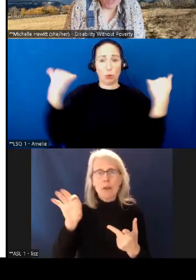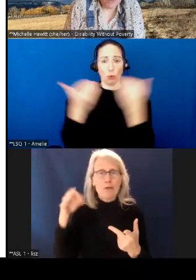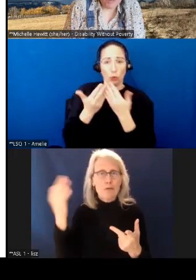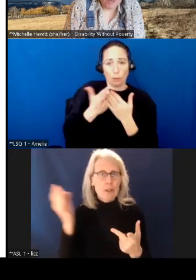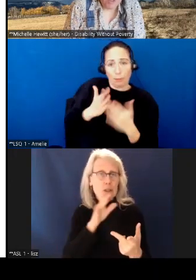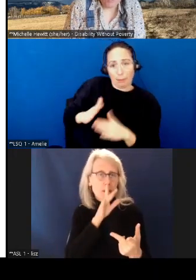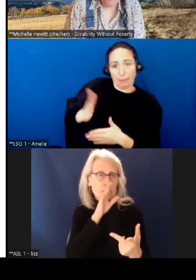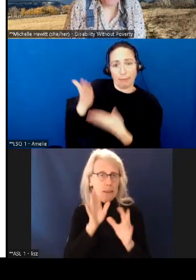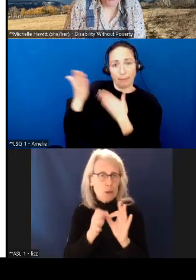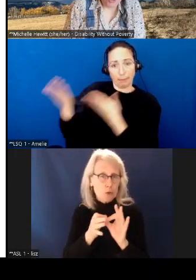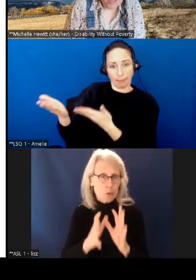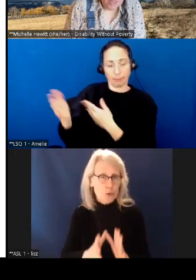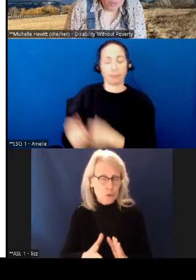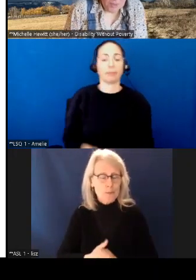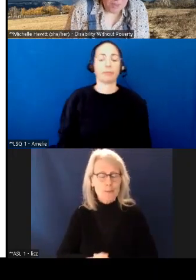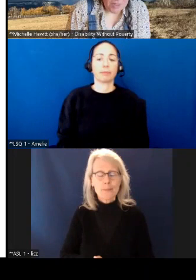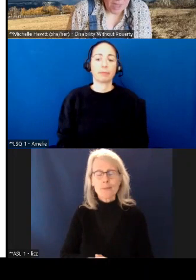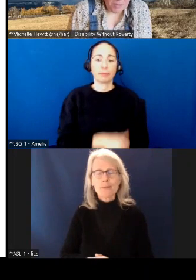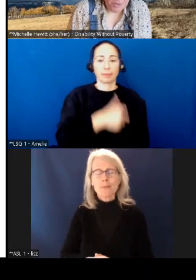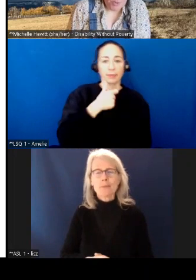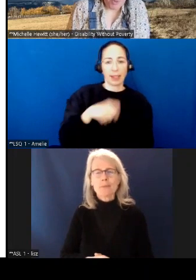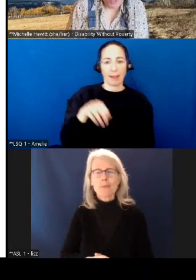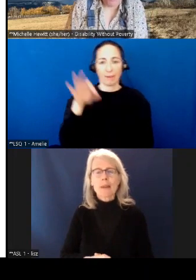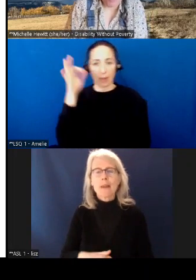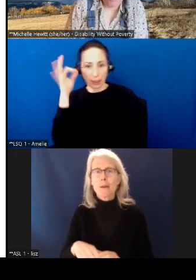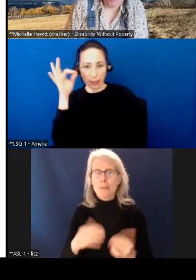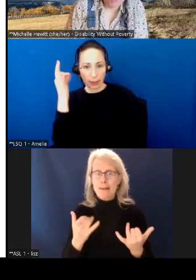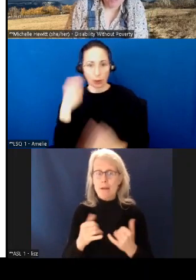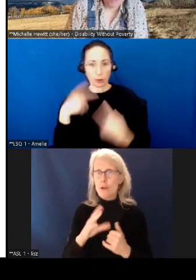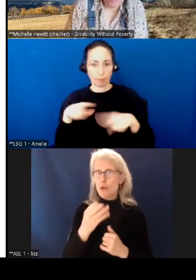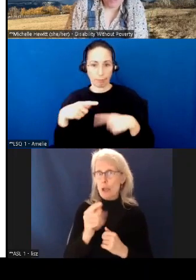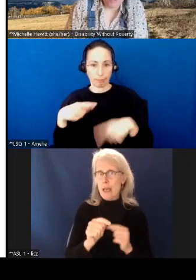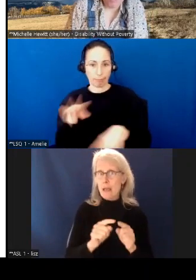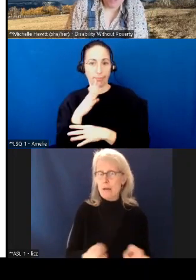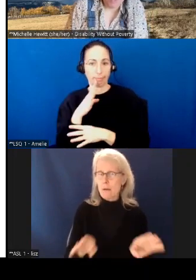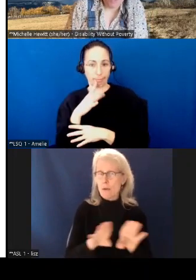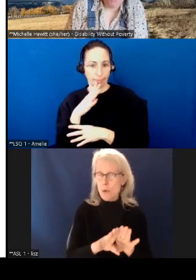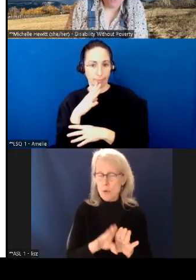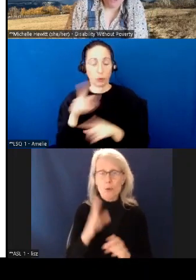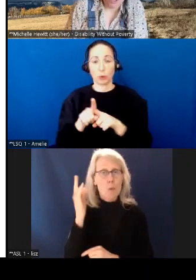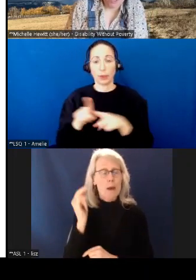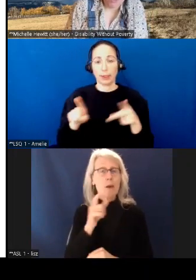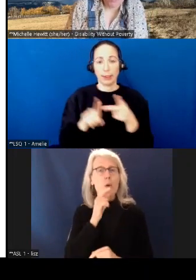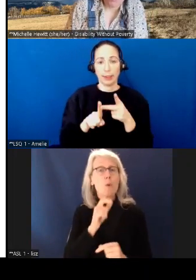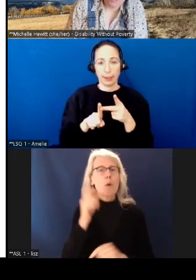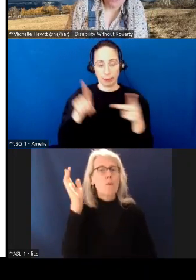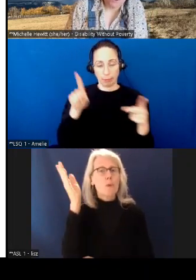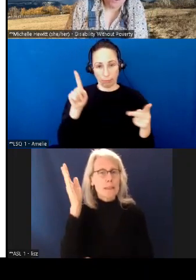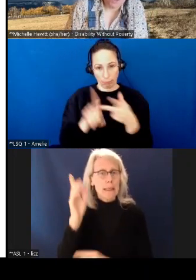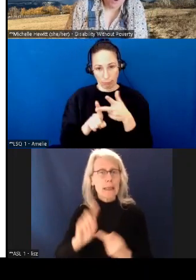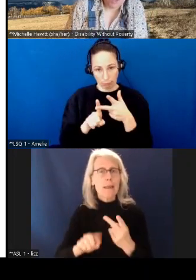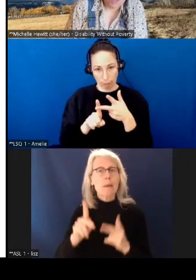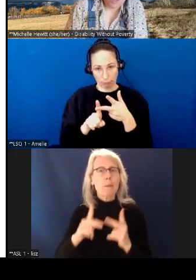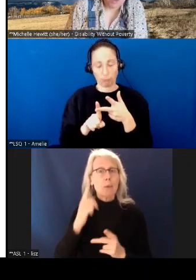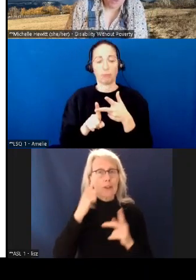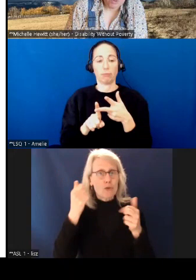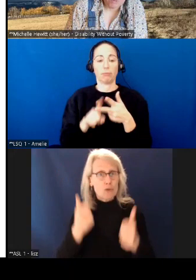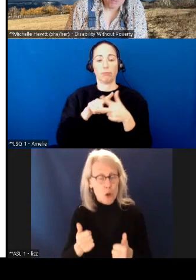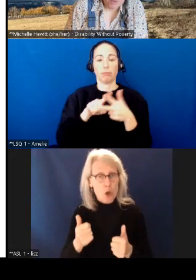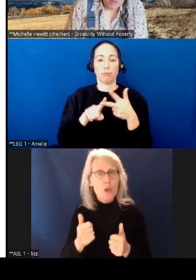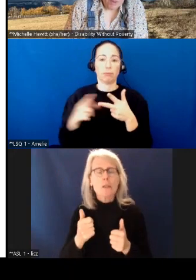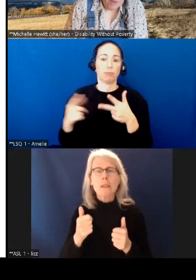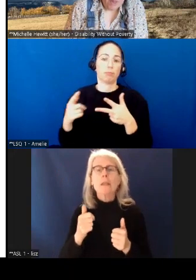fonctionnalités. L'interprétation simultanée en français et en anglais,'interprétation de langue en français et en anglais et